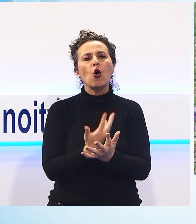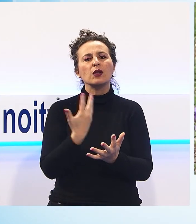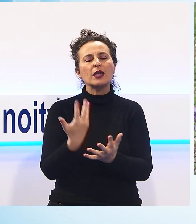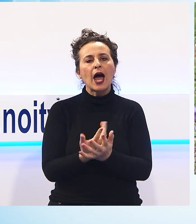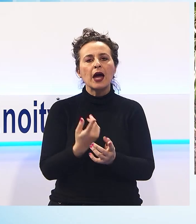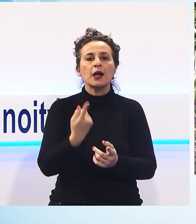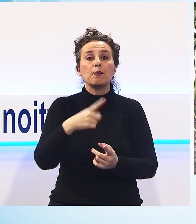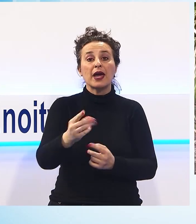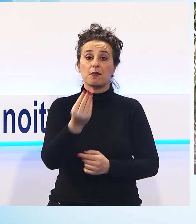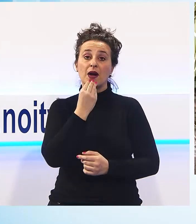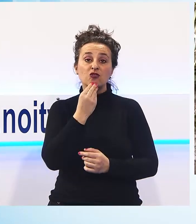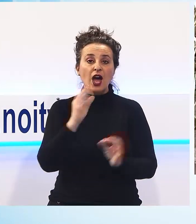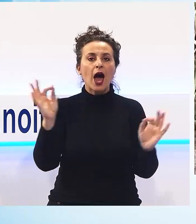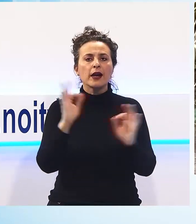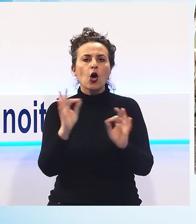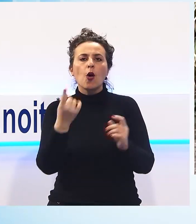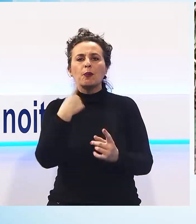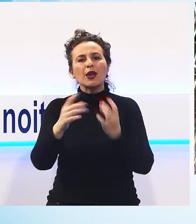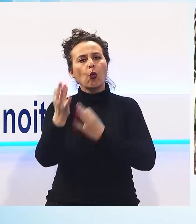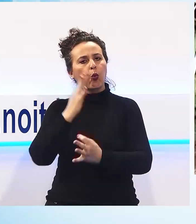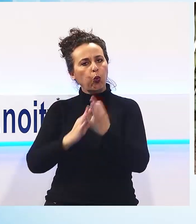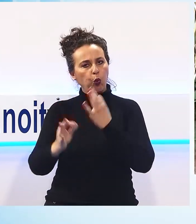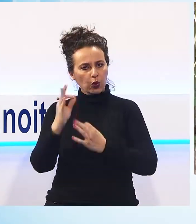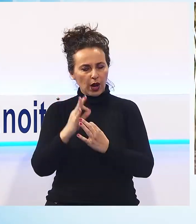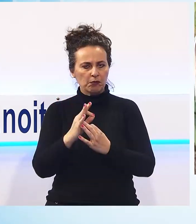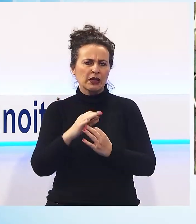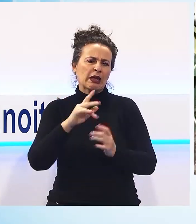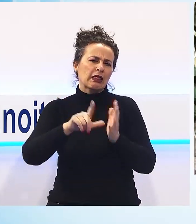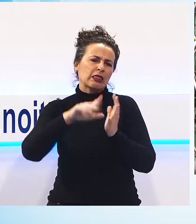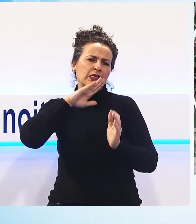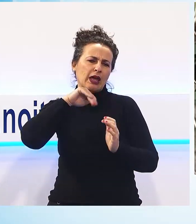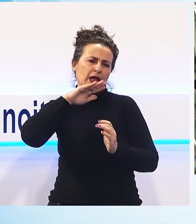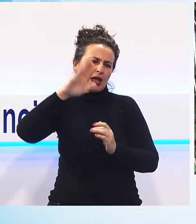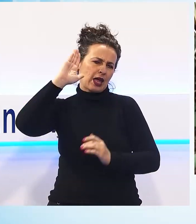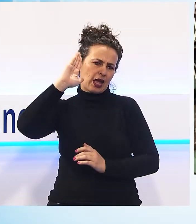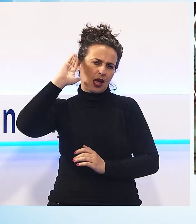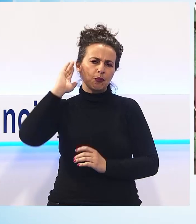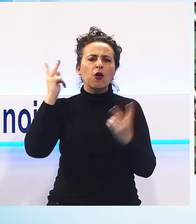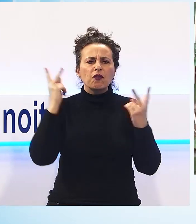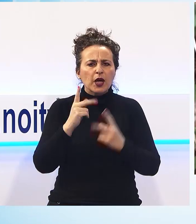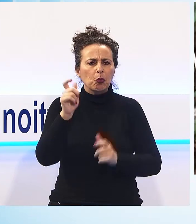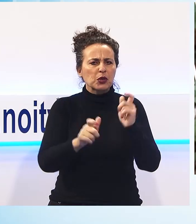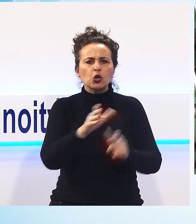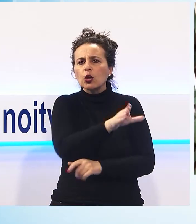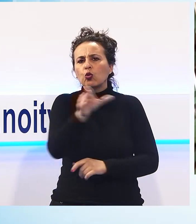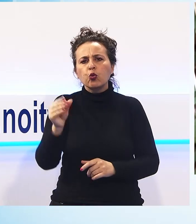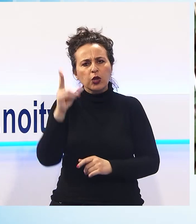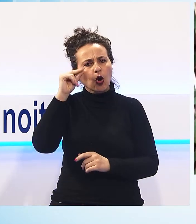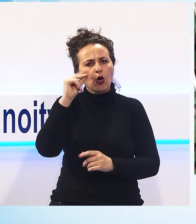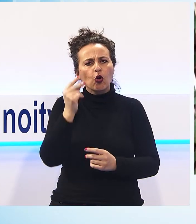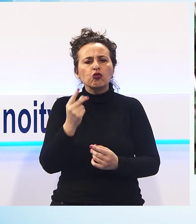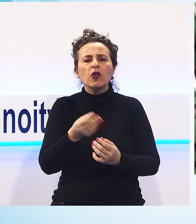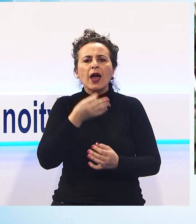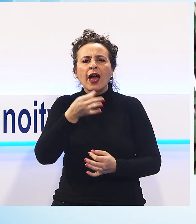piccolo malessere. Nel passato la conoscenza di questi erbi era cosa comune, però purtroppo in questi decenni si è persa quasi